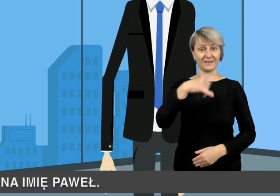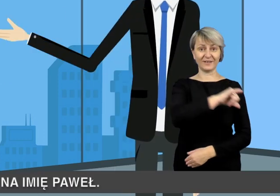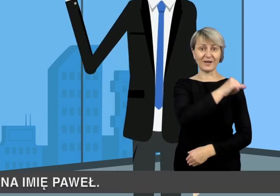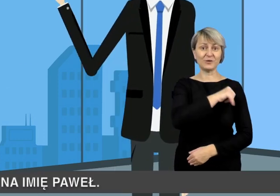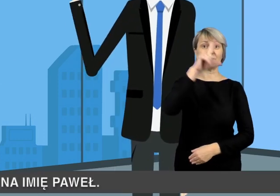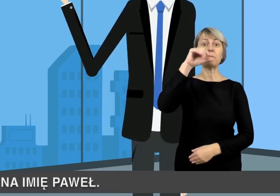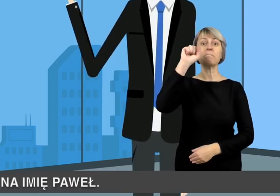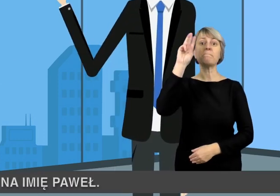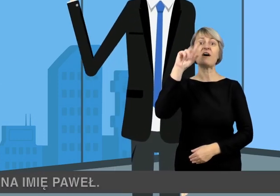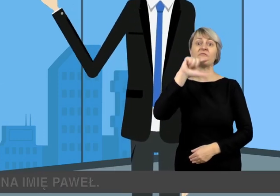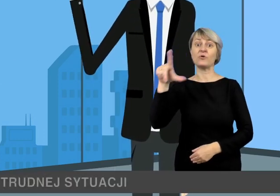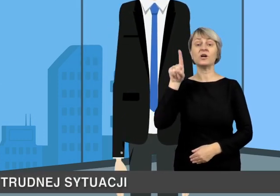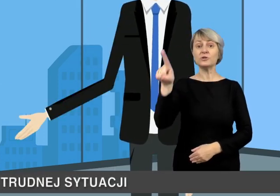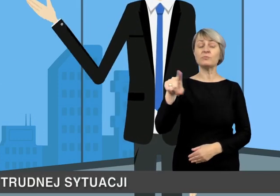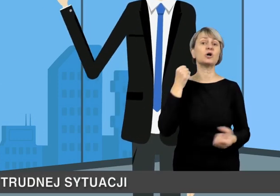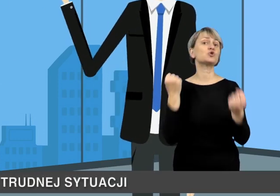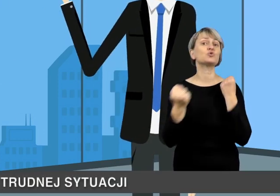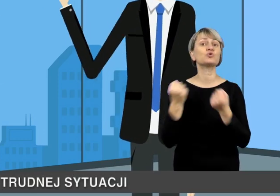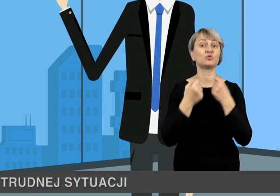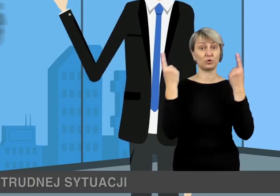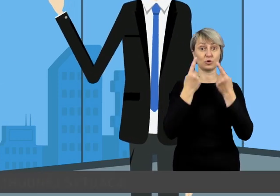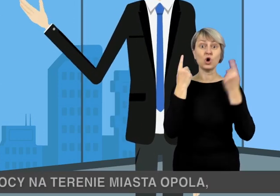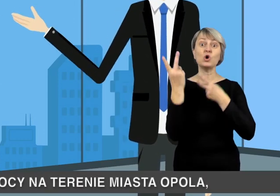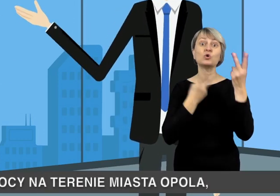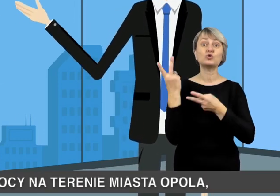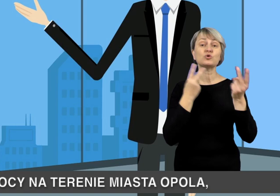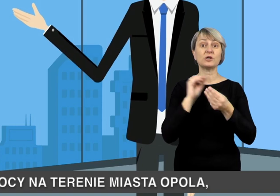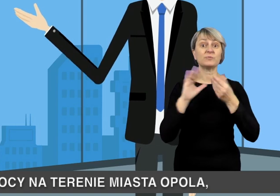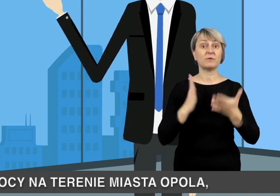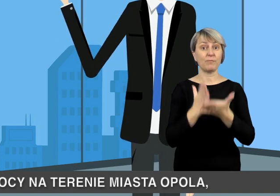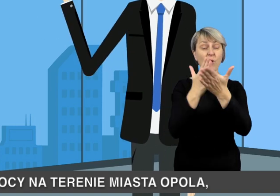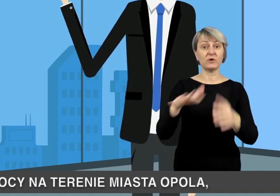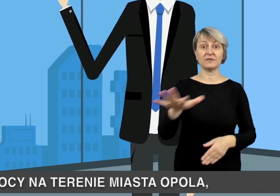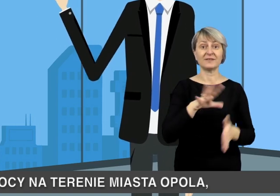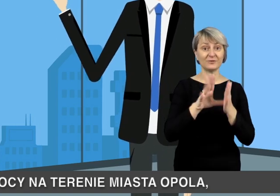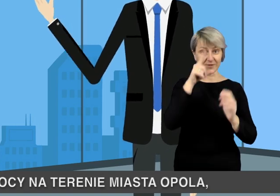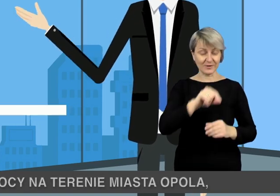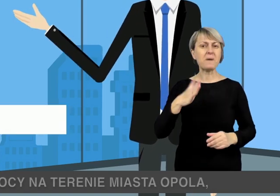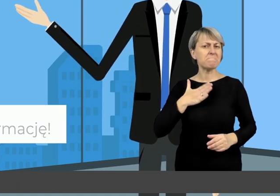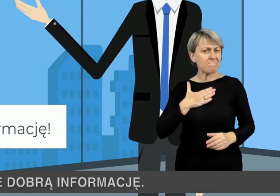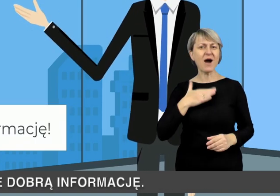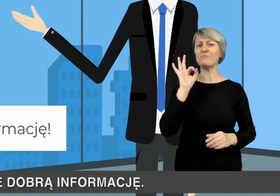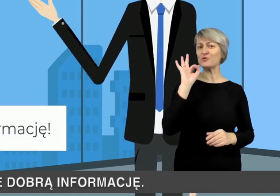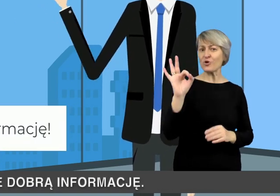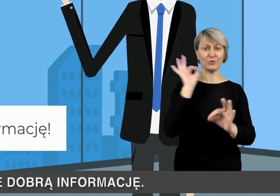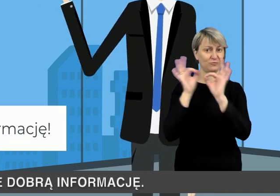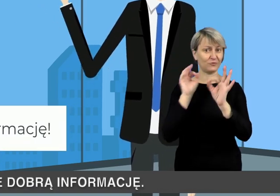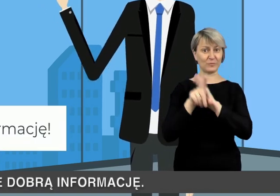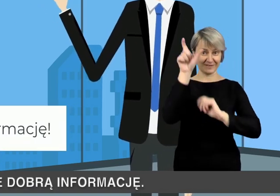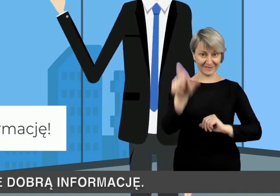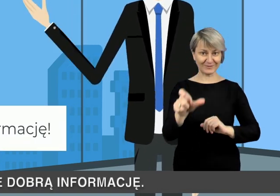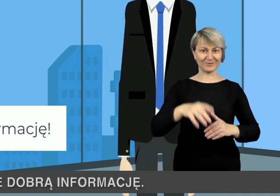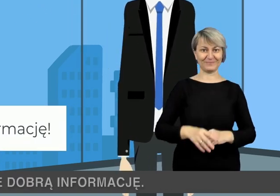Witaj, mam na imię Paweł. Jeśli jesteś w trudnej sytuacji i szukasz bezpłatnej pomocy na terenie miasta Opola, to mam dla Ciebie